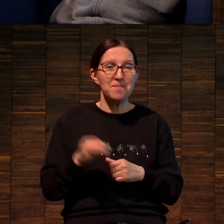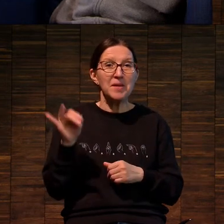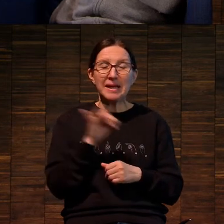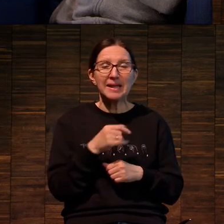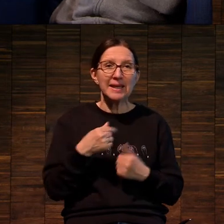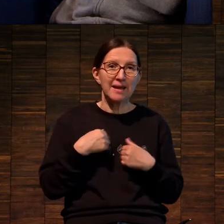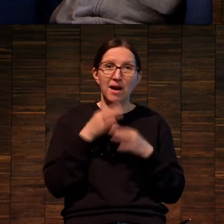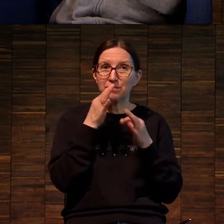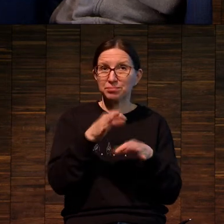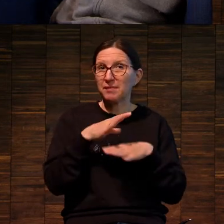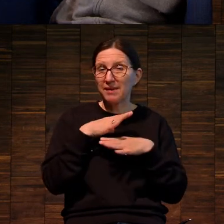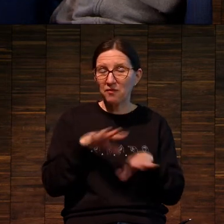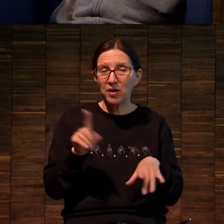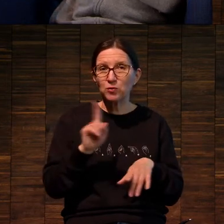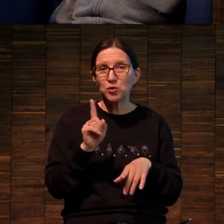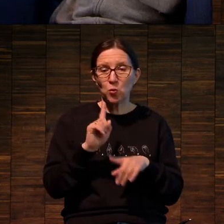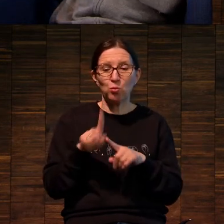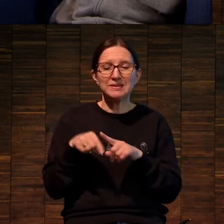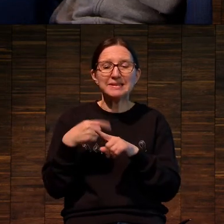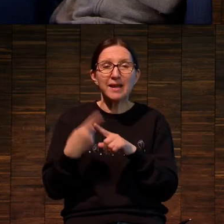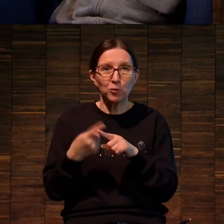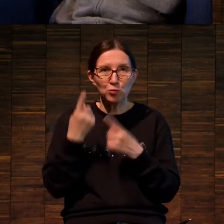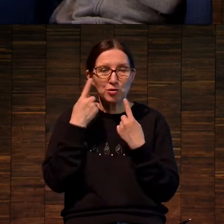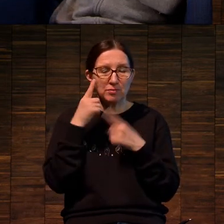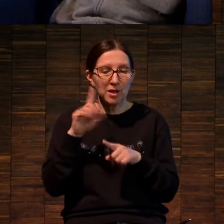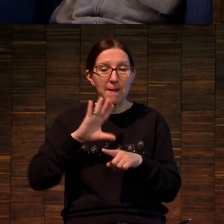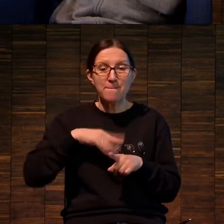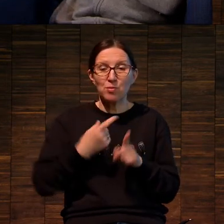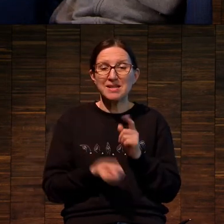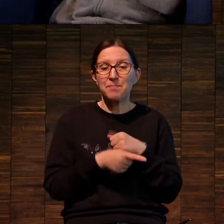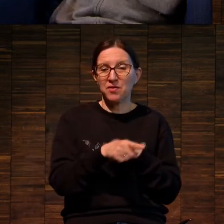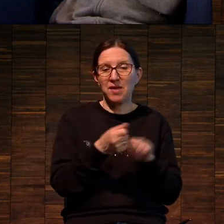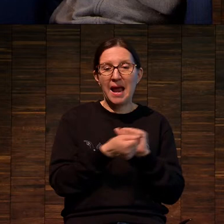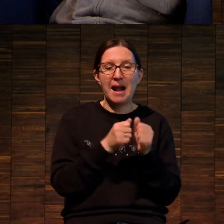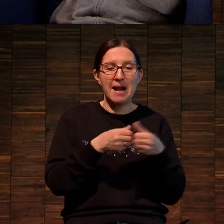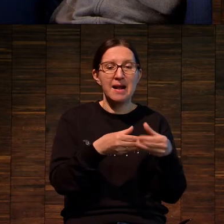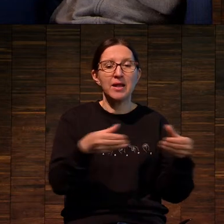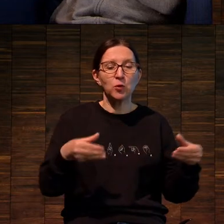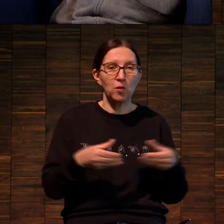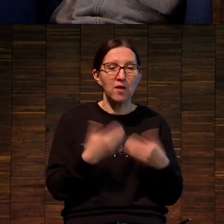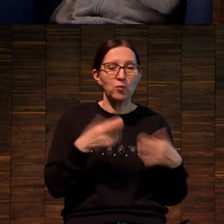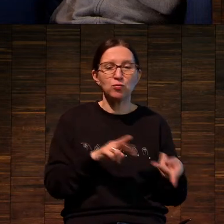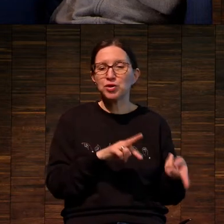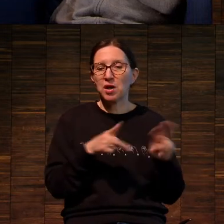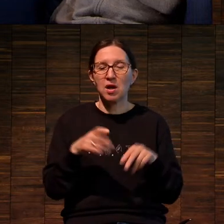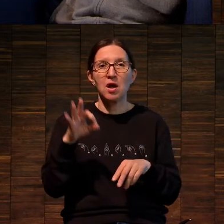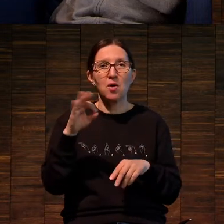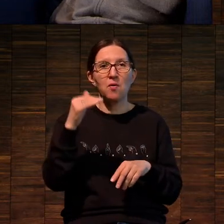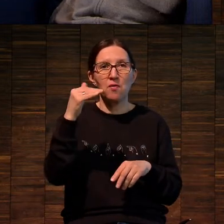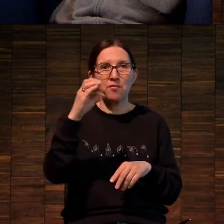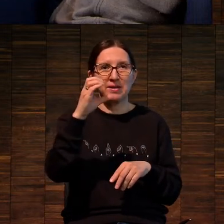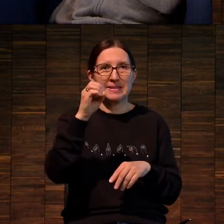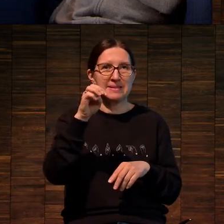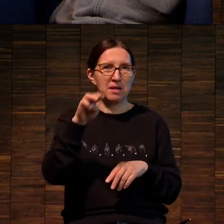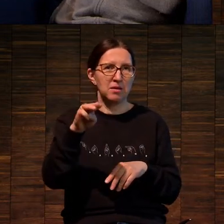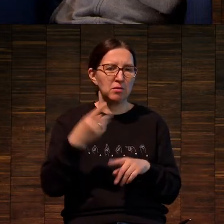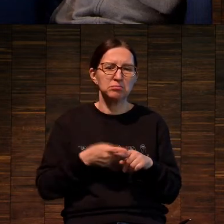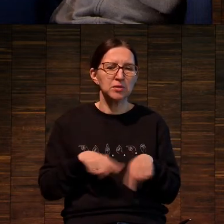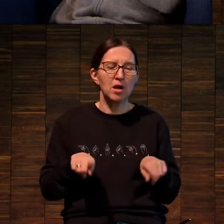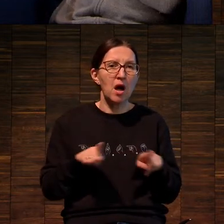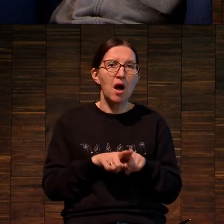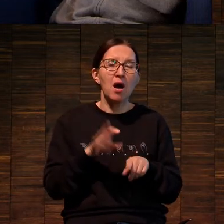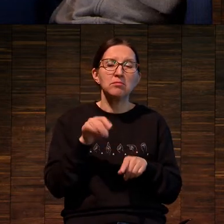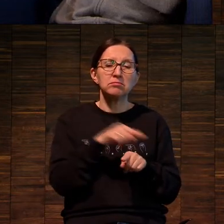я не сказал, что следующим шагом после появления литографии появился овсет. Овсет от